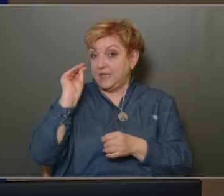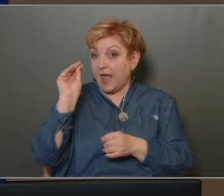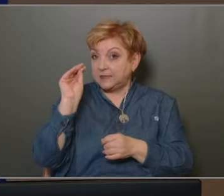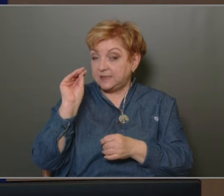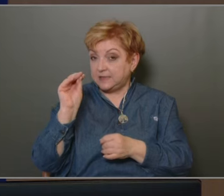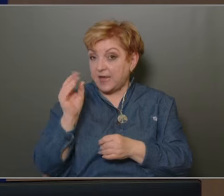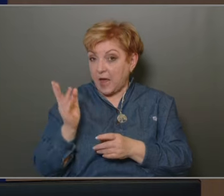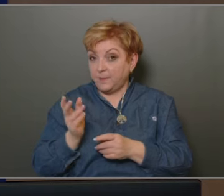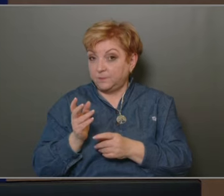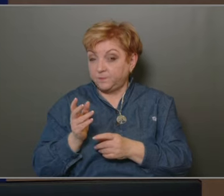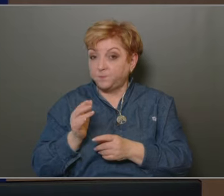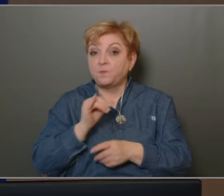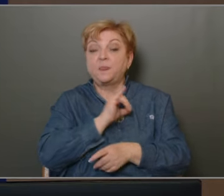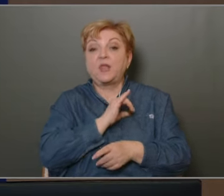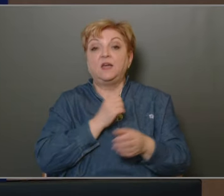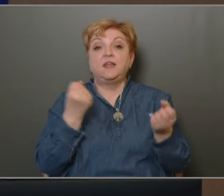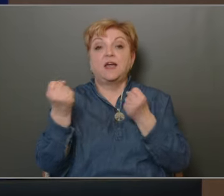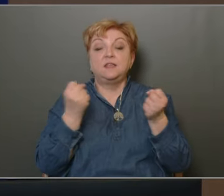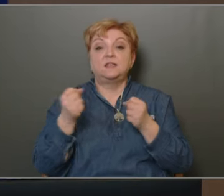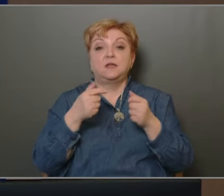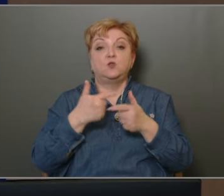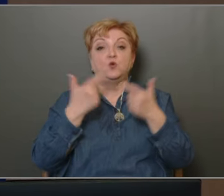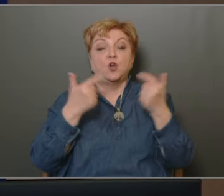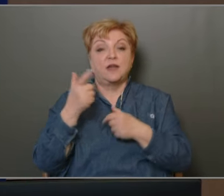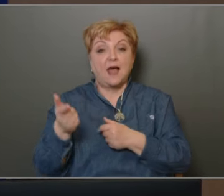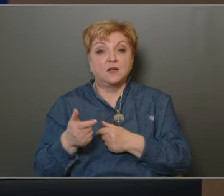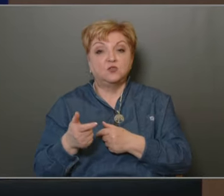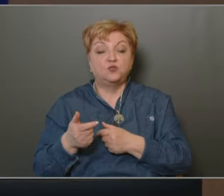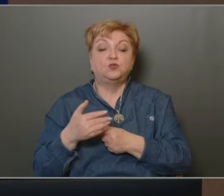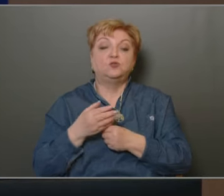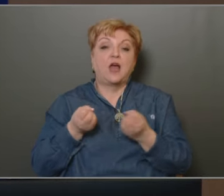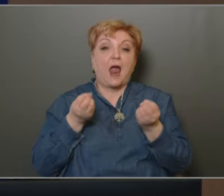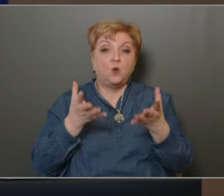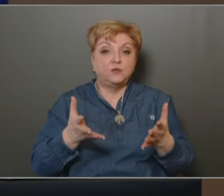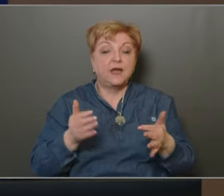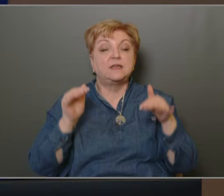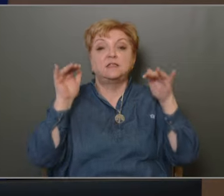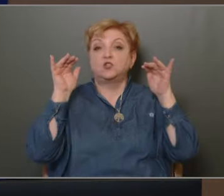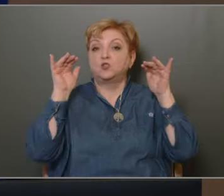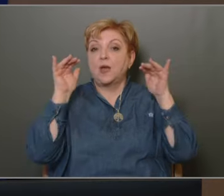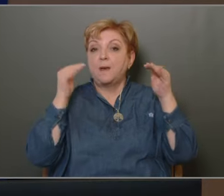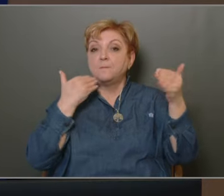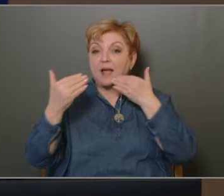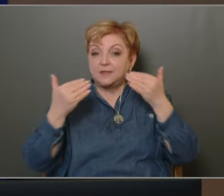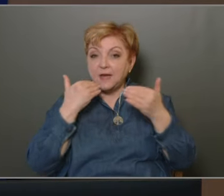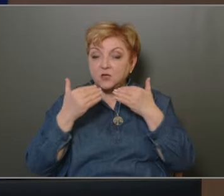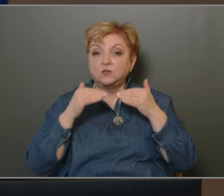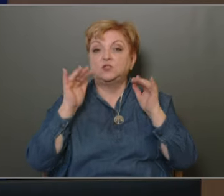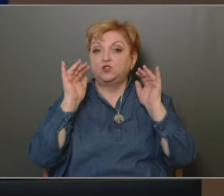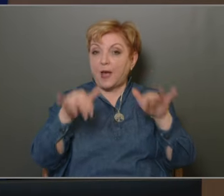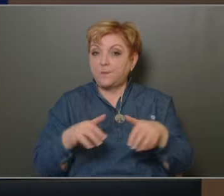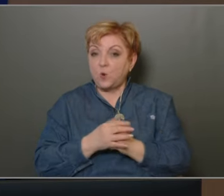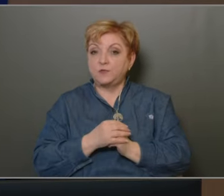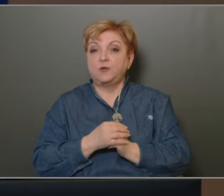hogy az érdekegyeztető tanács az előterjesztést megtárgyalta és támogatta.